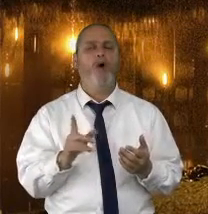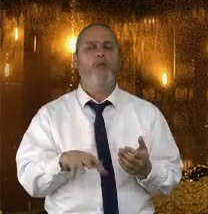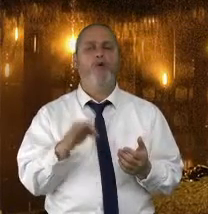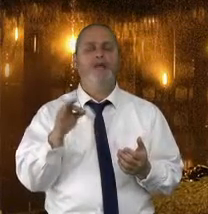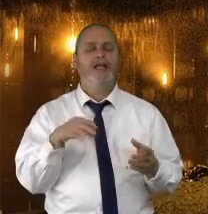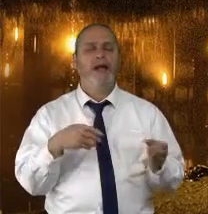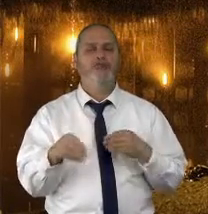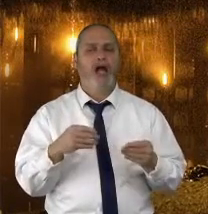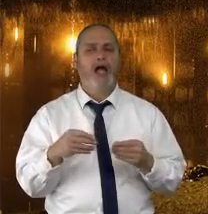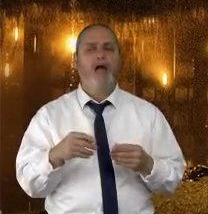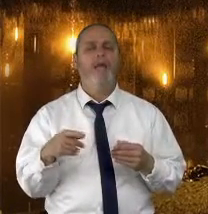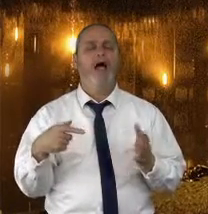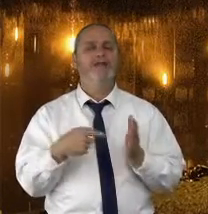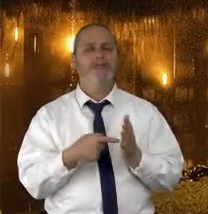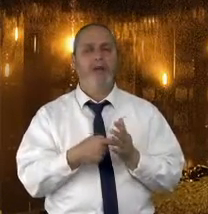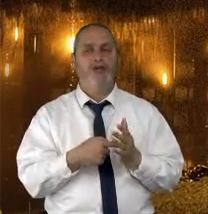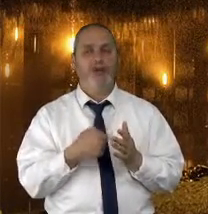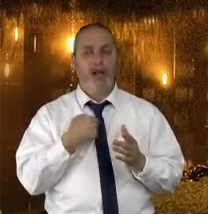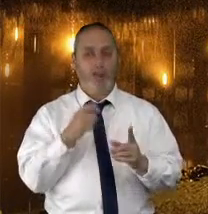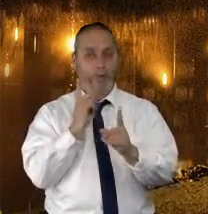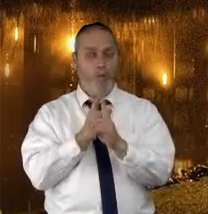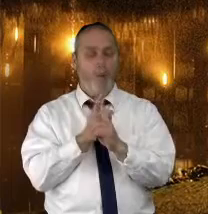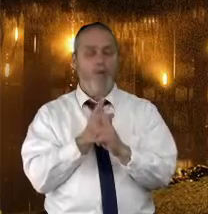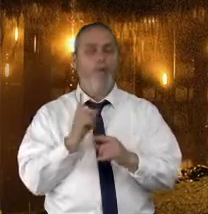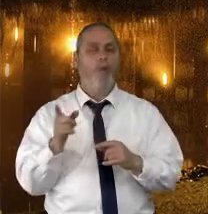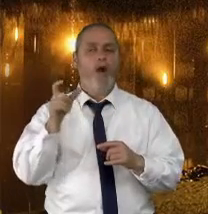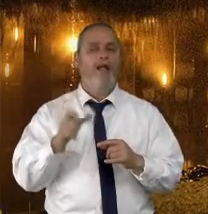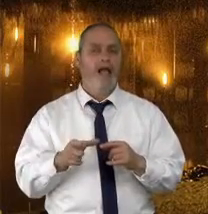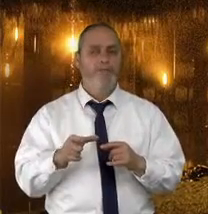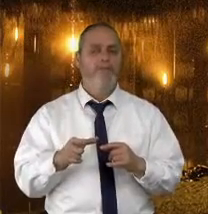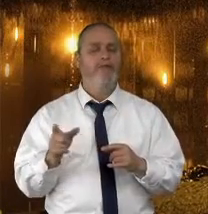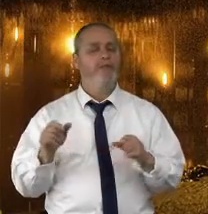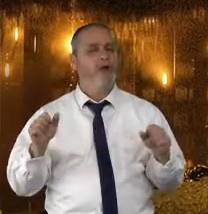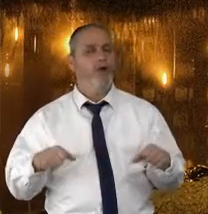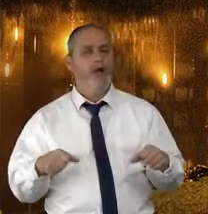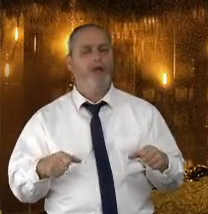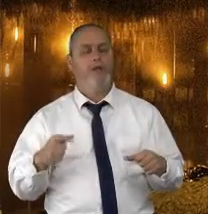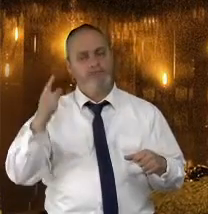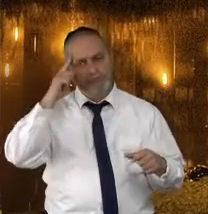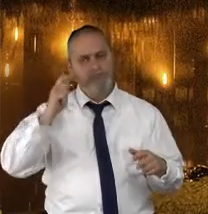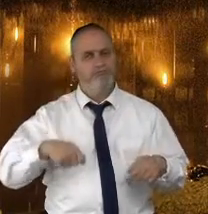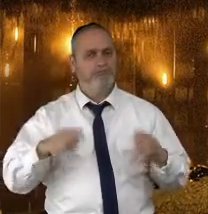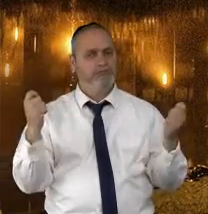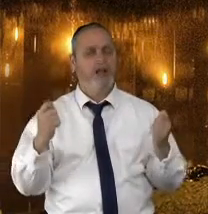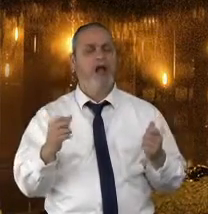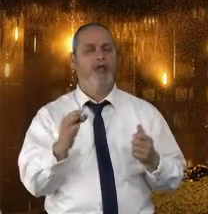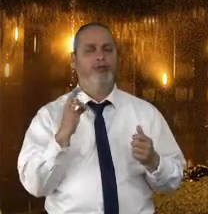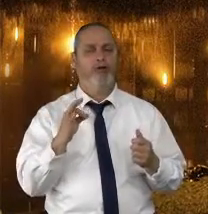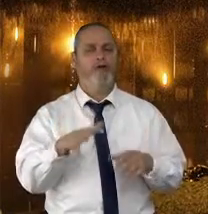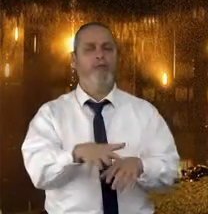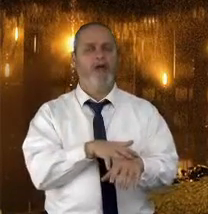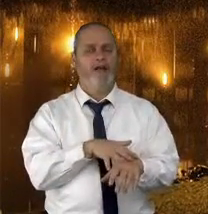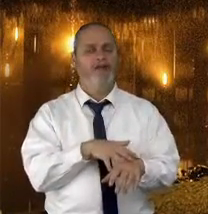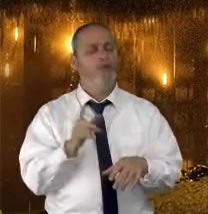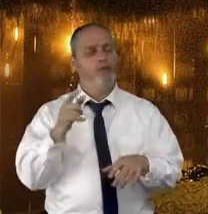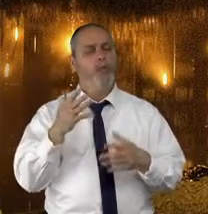הוא לא מוצא את הפשרה כאשר הוא נמצא מולנו? אז להיות אדם עם יכולת של אינטליגנציה רגשית, מצד אחד